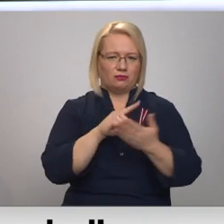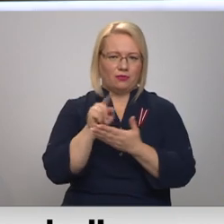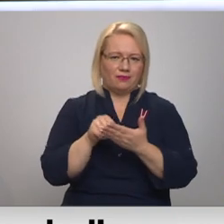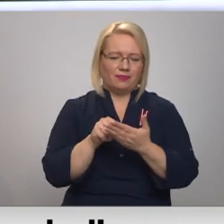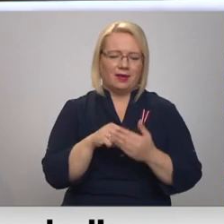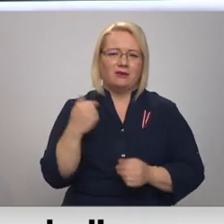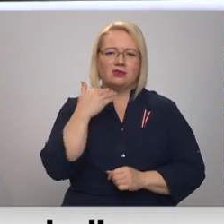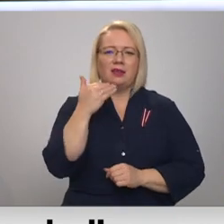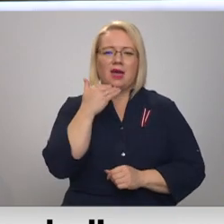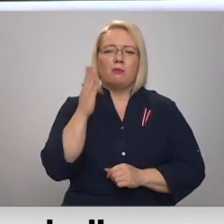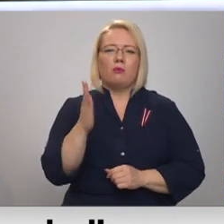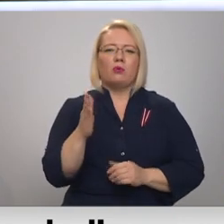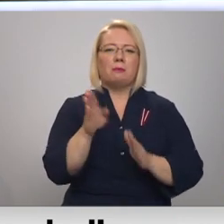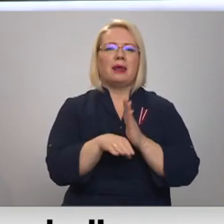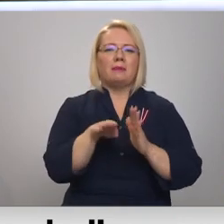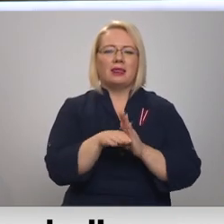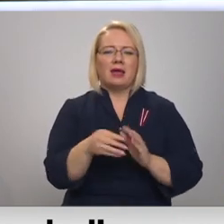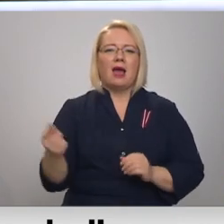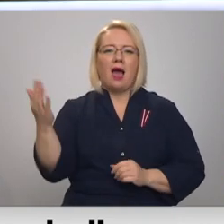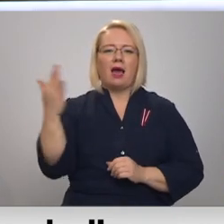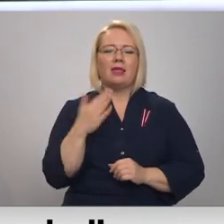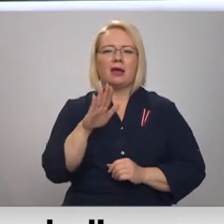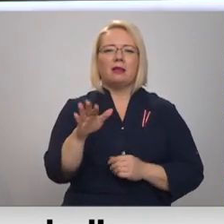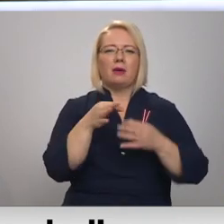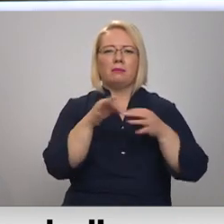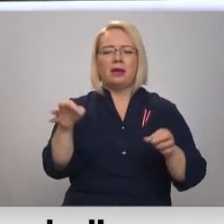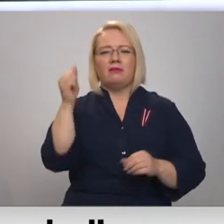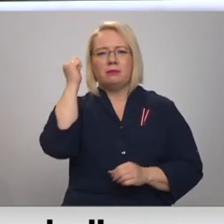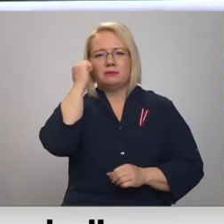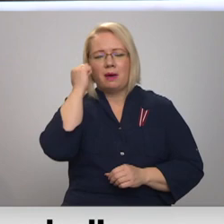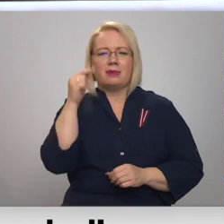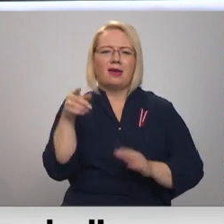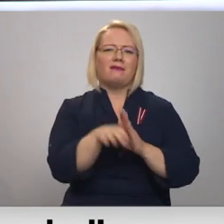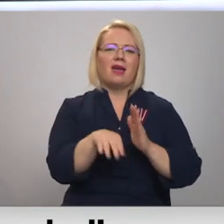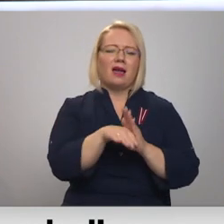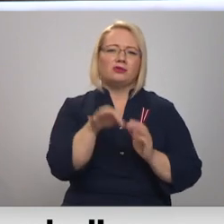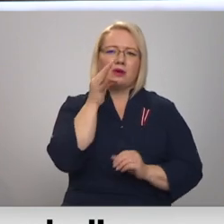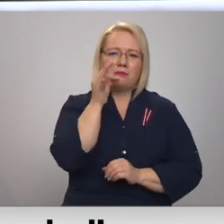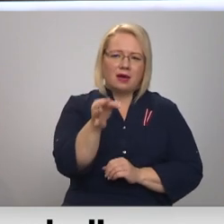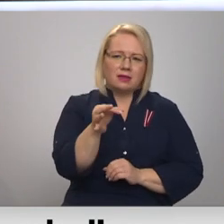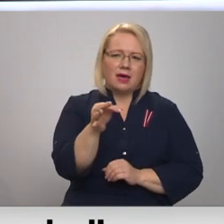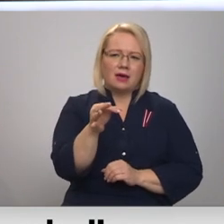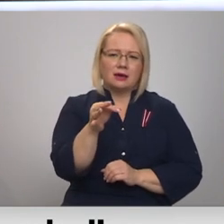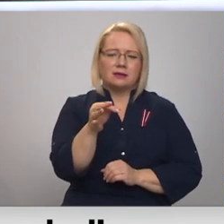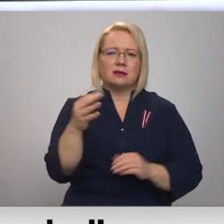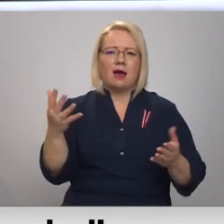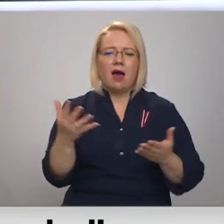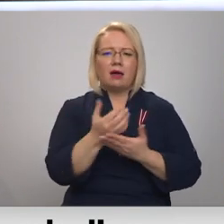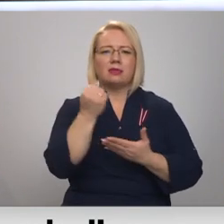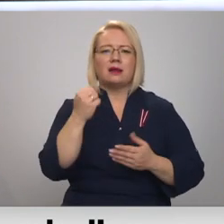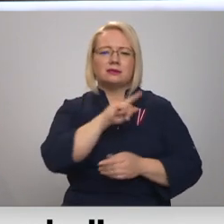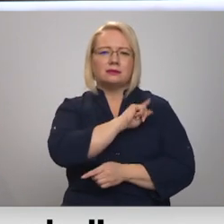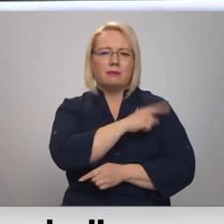Negribu būt primitīvs atnākiet pie piemienekļi. Tas, protams, ir tā vienkāršot. Smelīties spēku savās